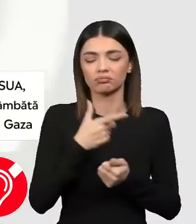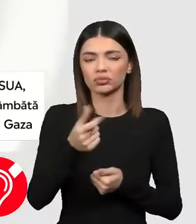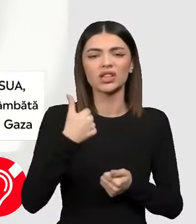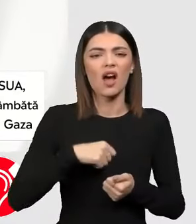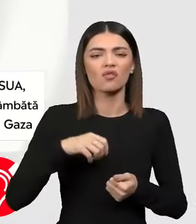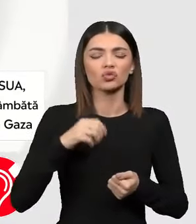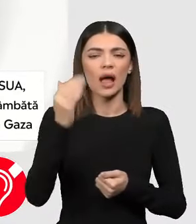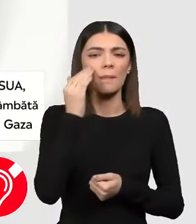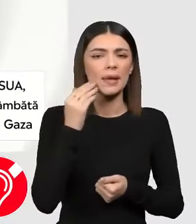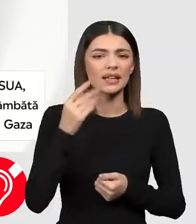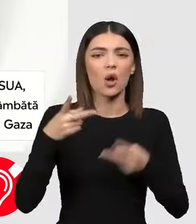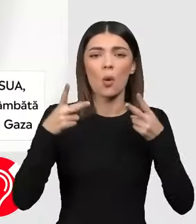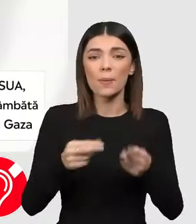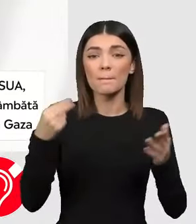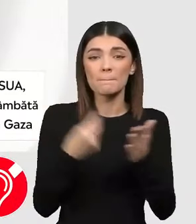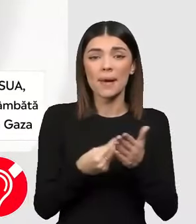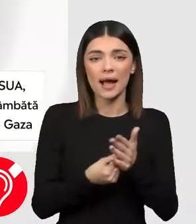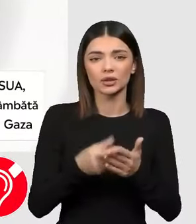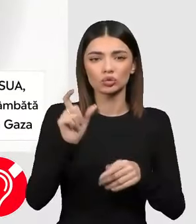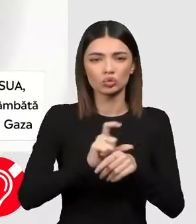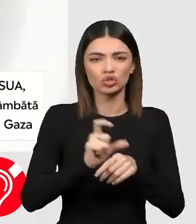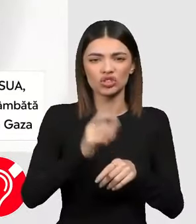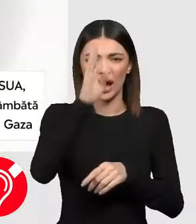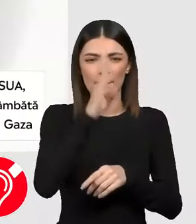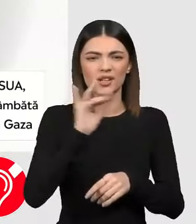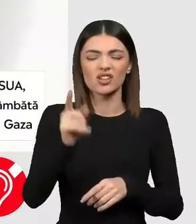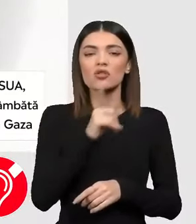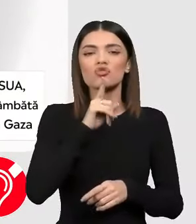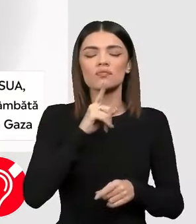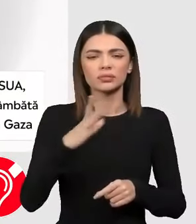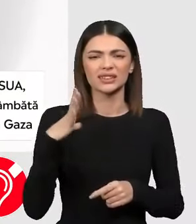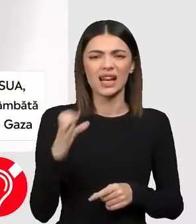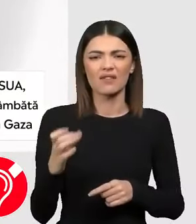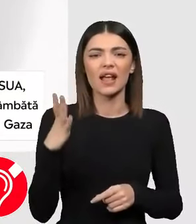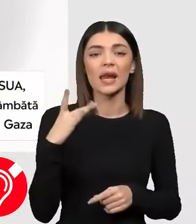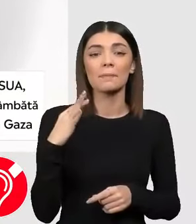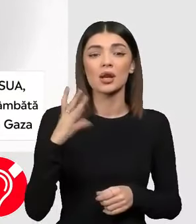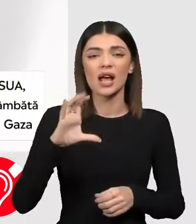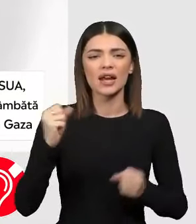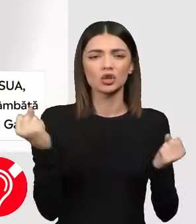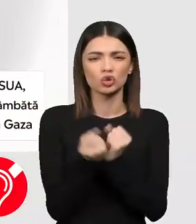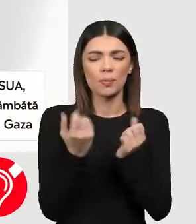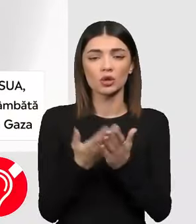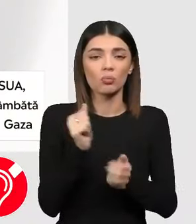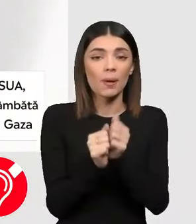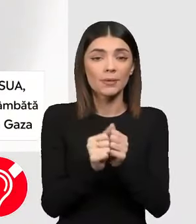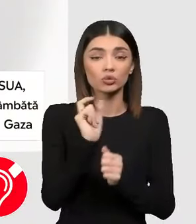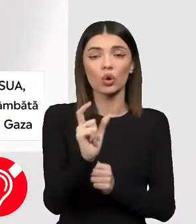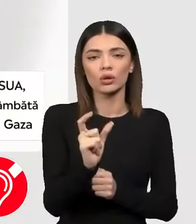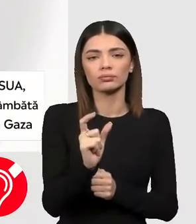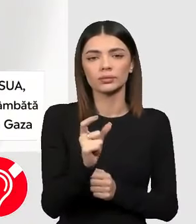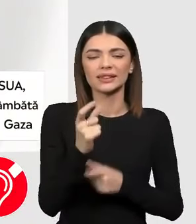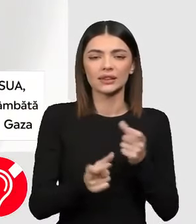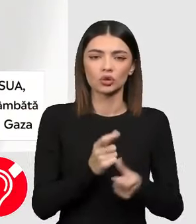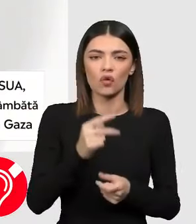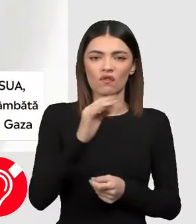presiunea Statelor Unite de a întrerupe finanțarea prin Turcia a Hamas și a numit pe teroriști eliberatori care luptă pentru pământul